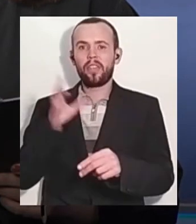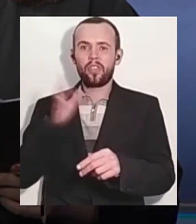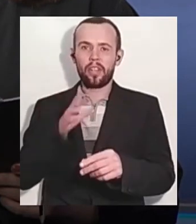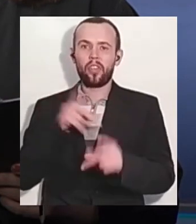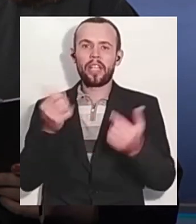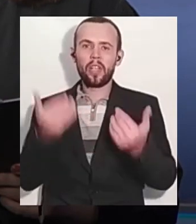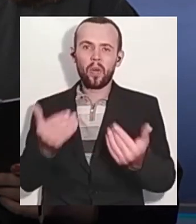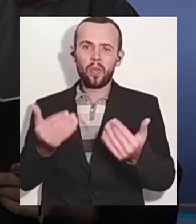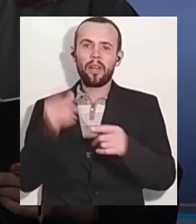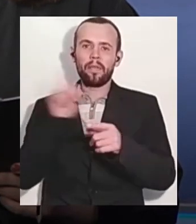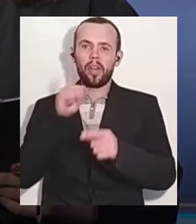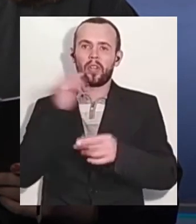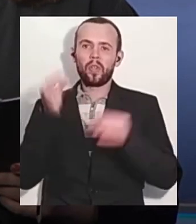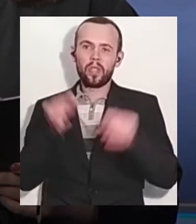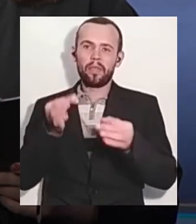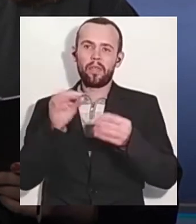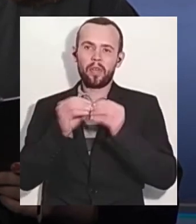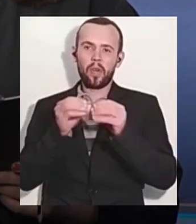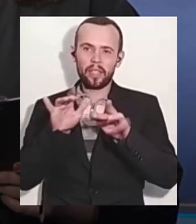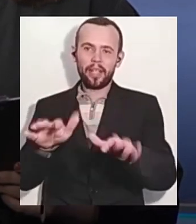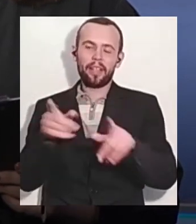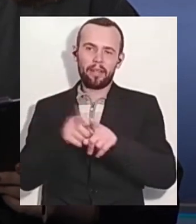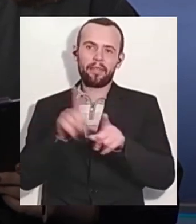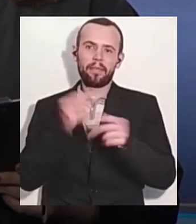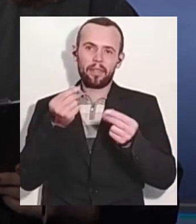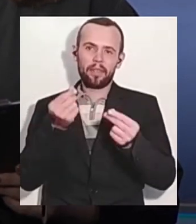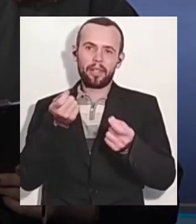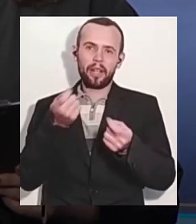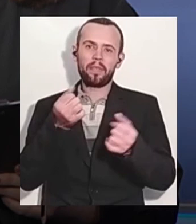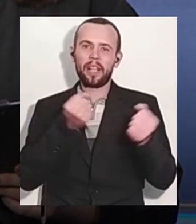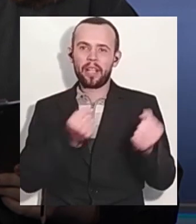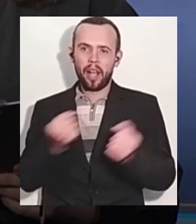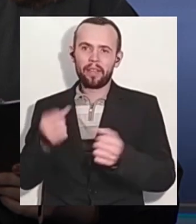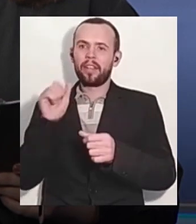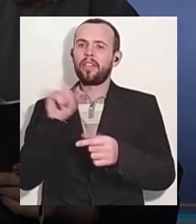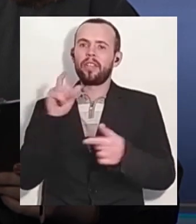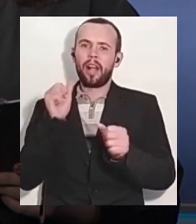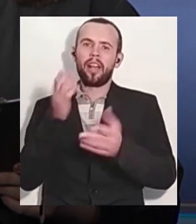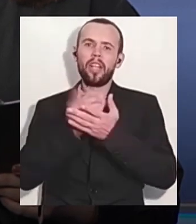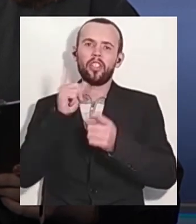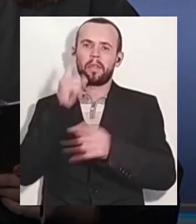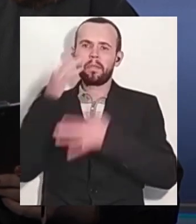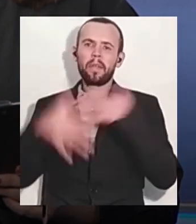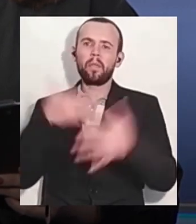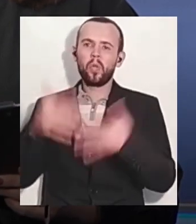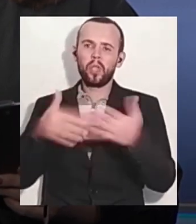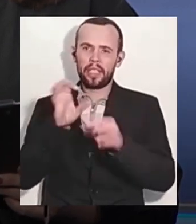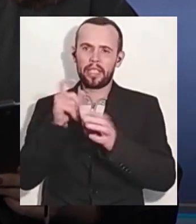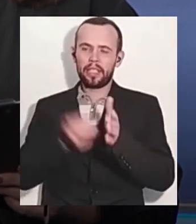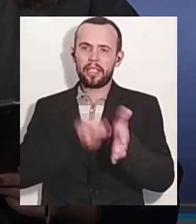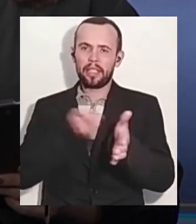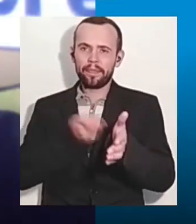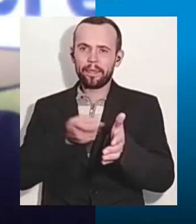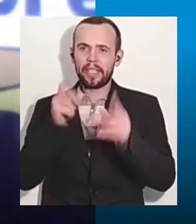ну, вдобавок цієї теми, мене буквально тут 20 хвилин назад до мене був телефонний дзвінок від дружини.